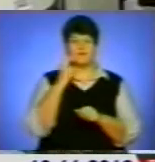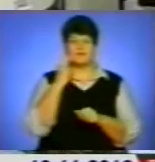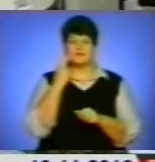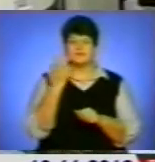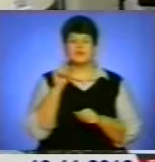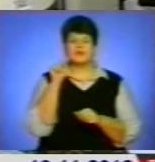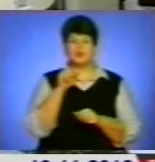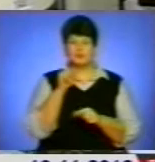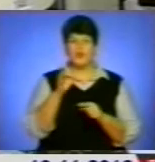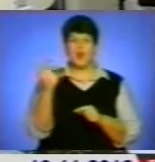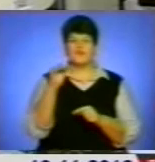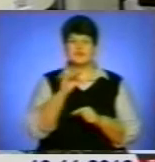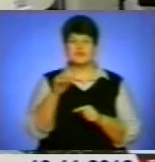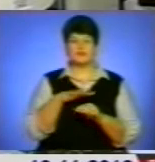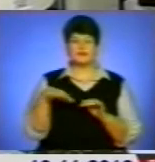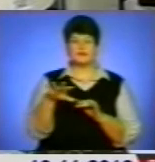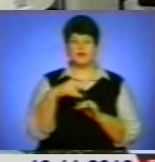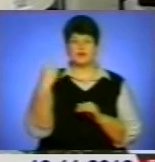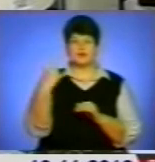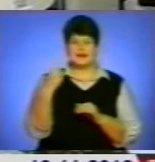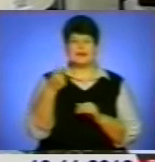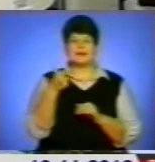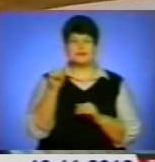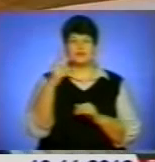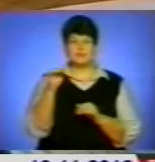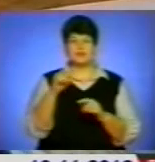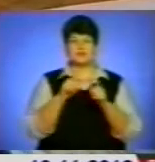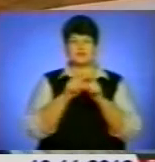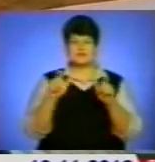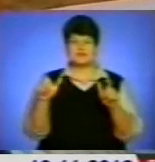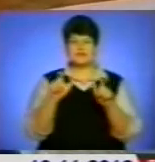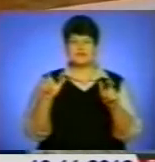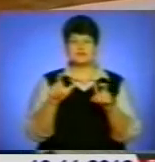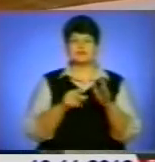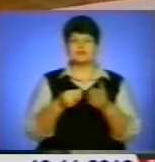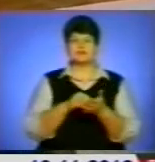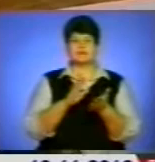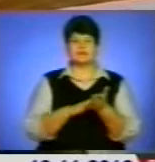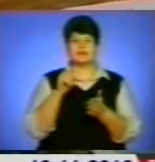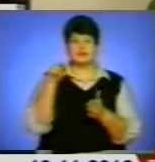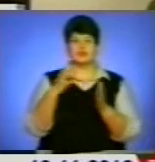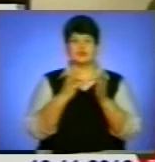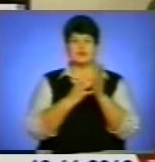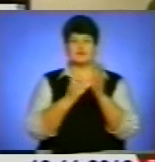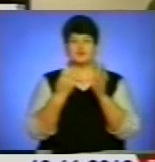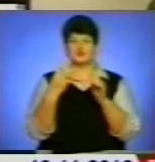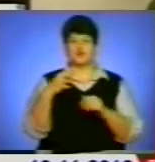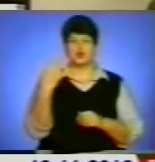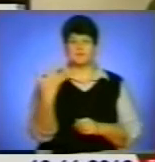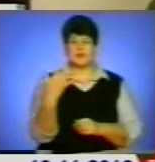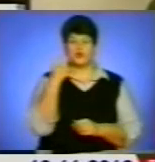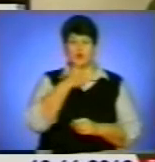Тому офіційно на території області гідрометеорологічні станції зареєстровані з 1945 року. Основними нашими